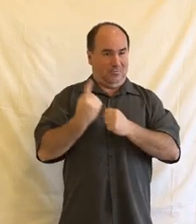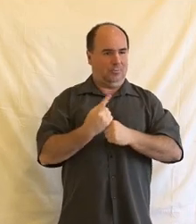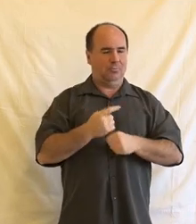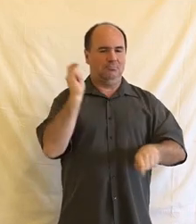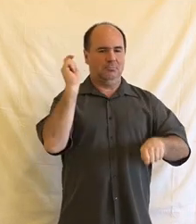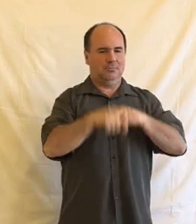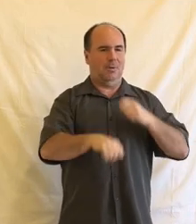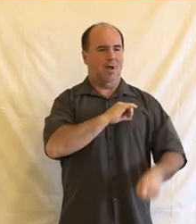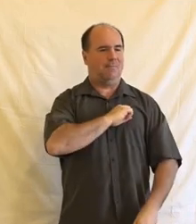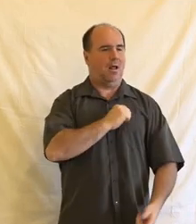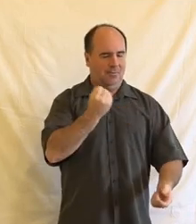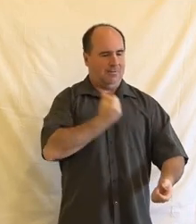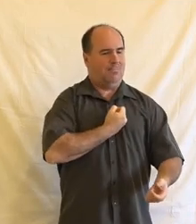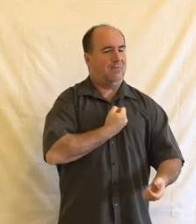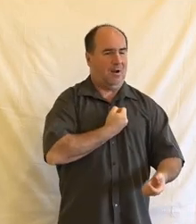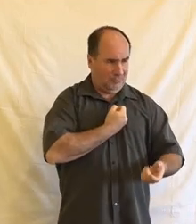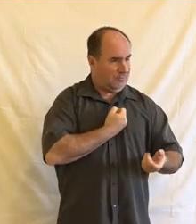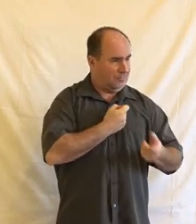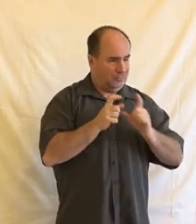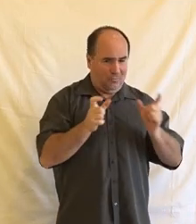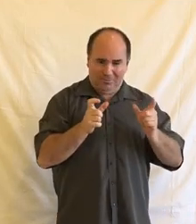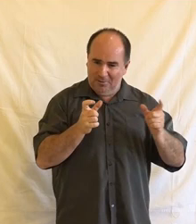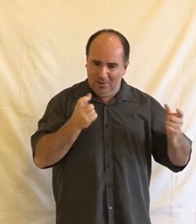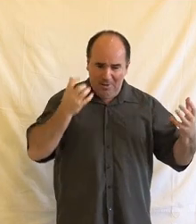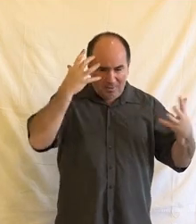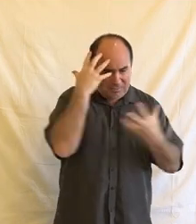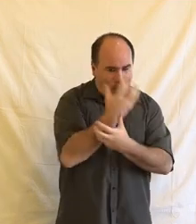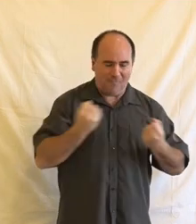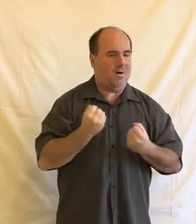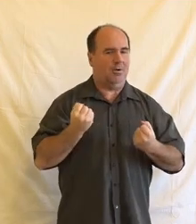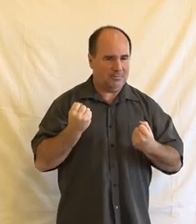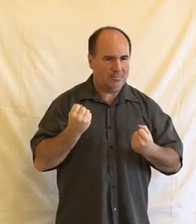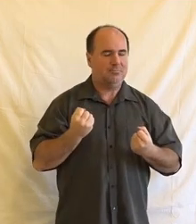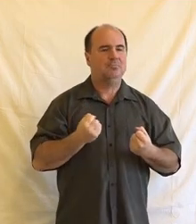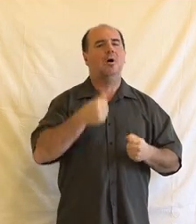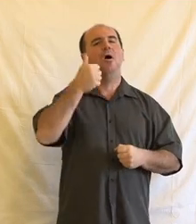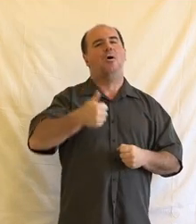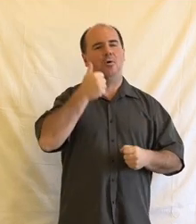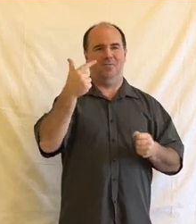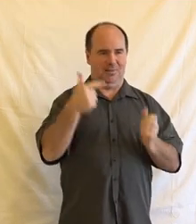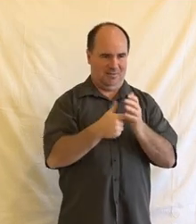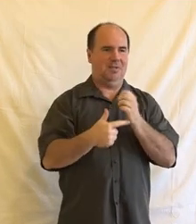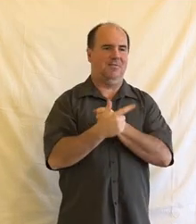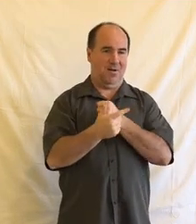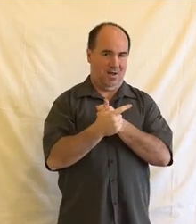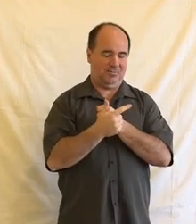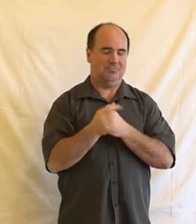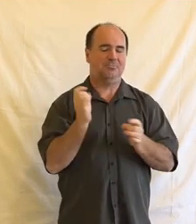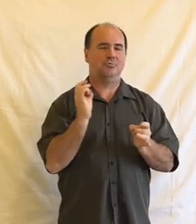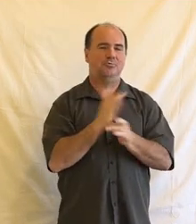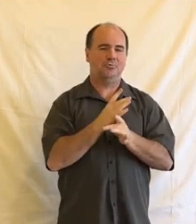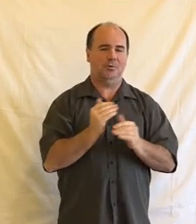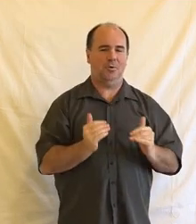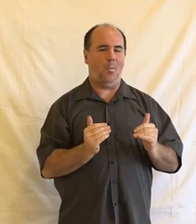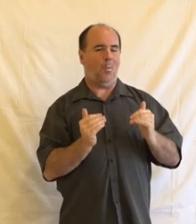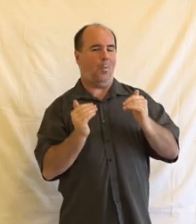odebrány ty příspěvky na děti. Byl to rok 2012, jak říkám, takže naštěstí už jsme o něco dál. Časem se vlastně